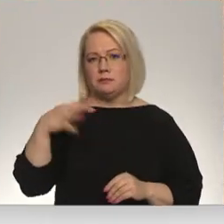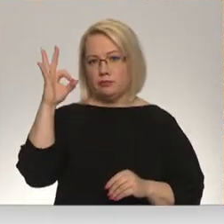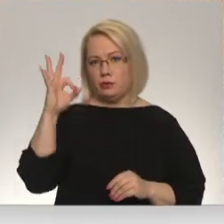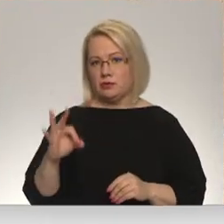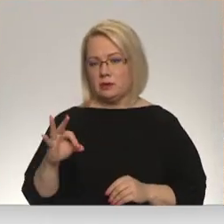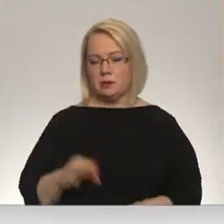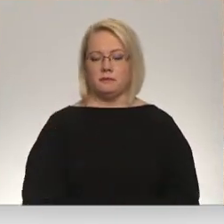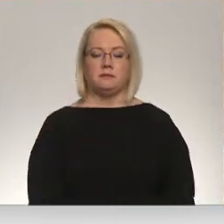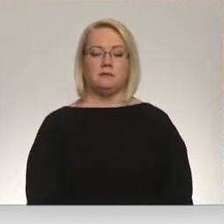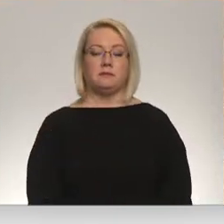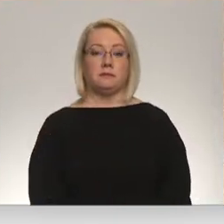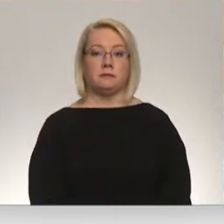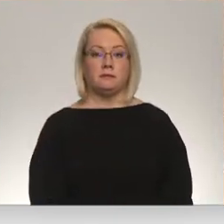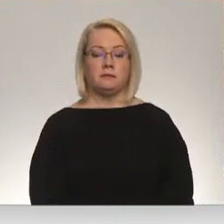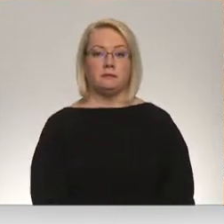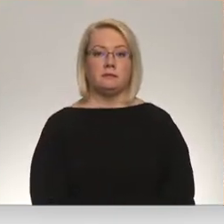Dinieji Mļana, Vamāris Jūsts, Vidzemes televīzija.